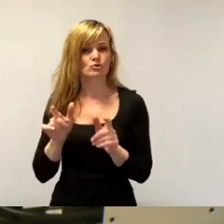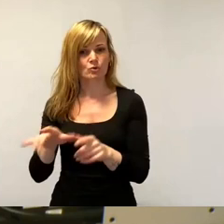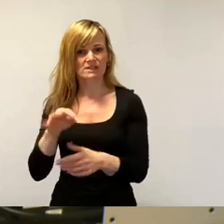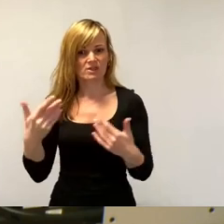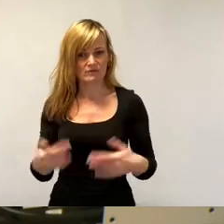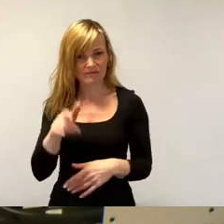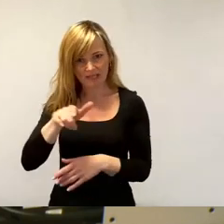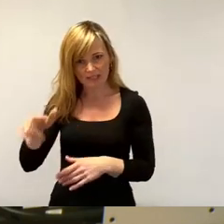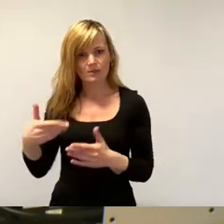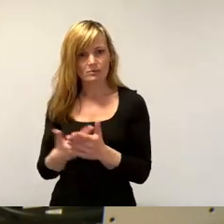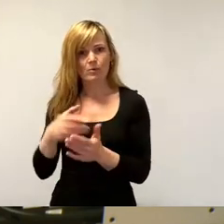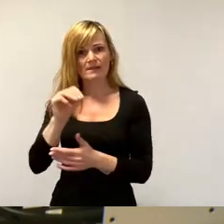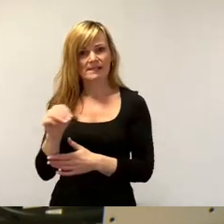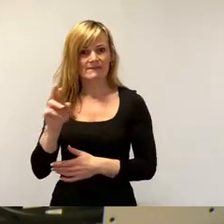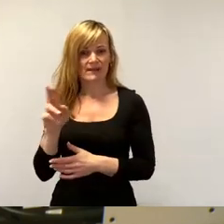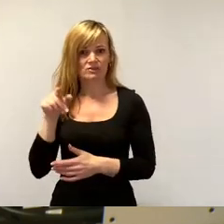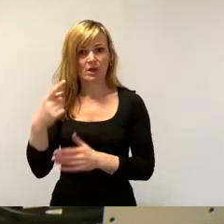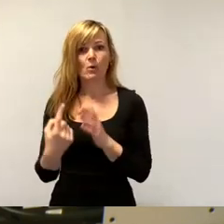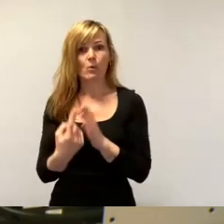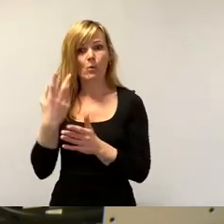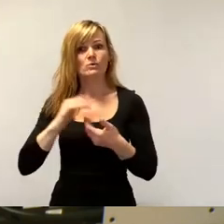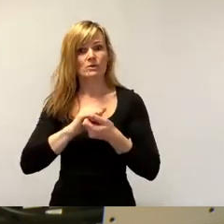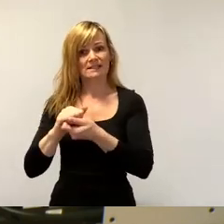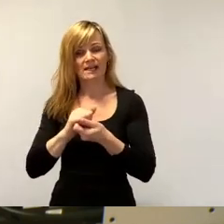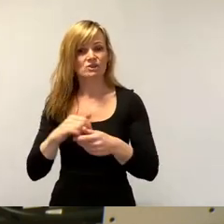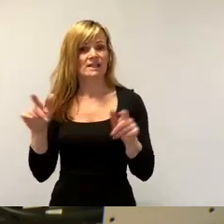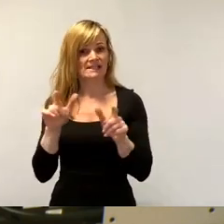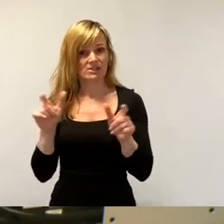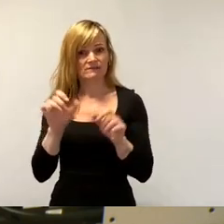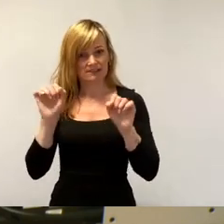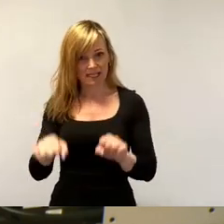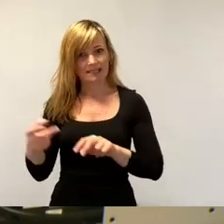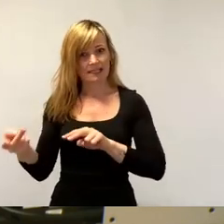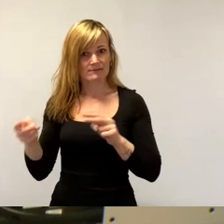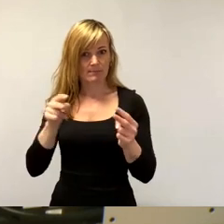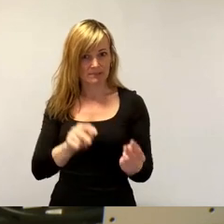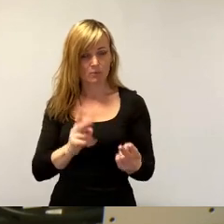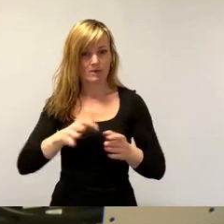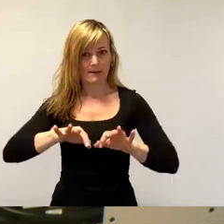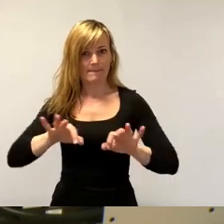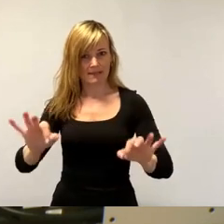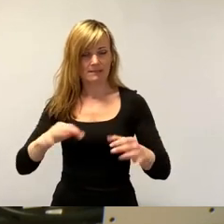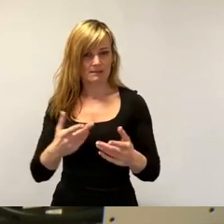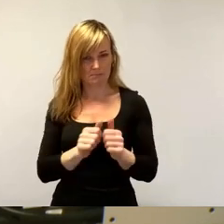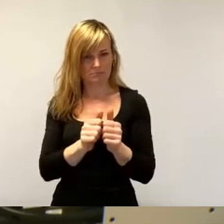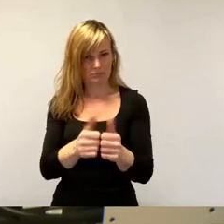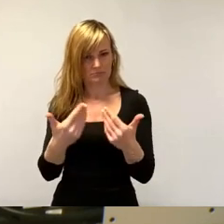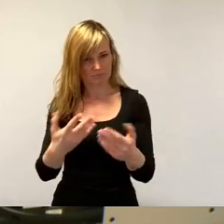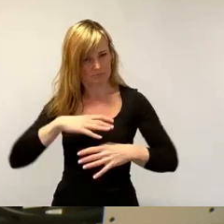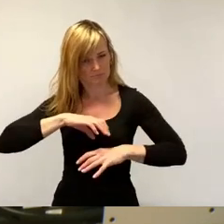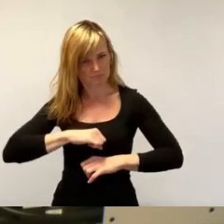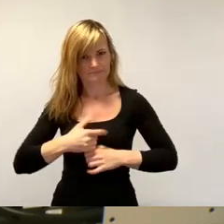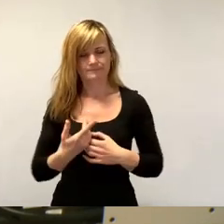Marcel Fratscher, nur hochsolidarische Gesellschaften können die Transformation am besten bewerkstelligen. Für die Linke würde ich es so